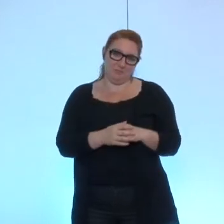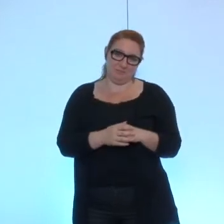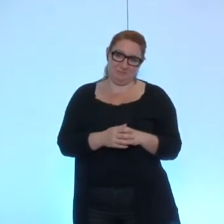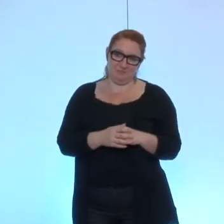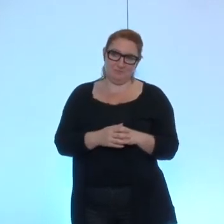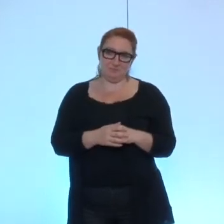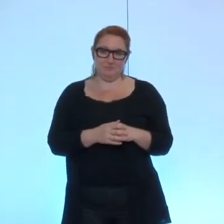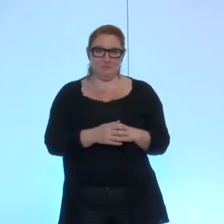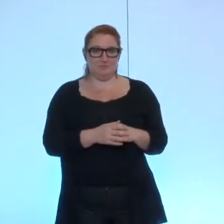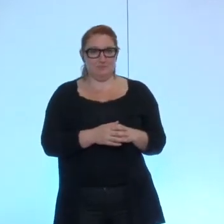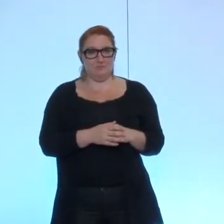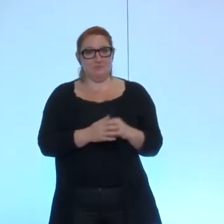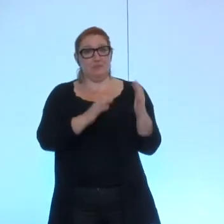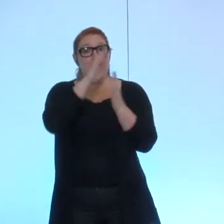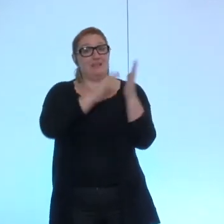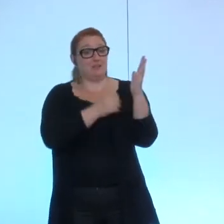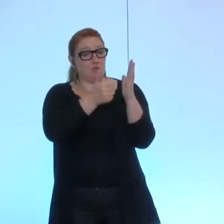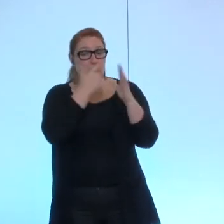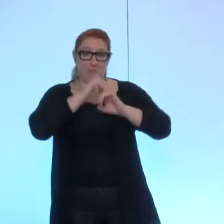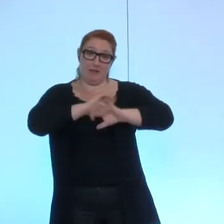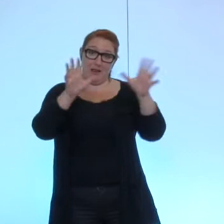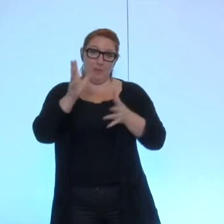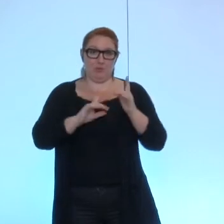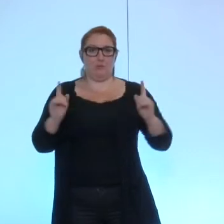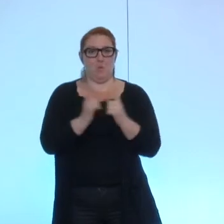que les textes en eux-mêmes sont relativement clairs